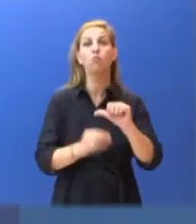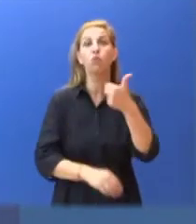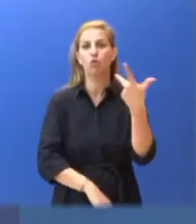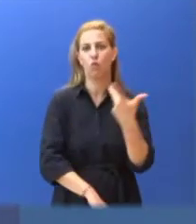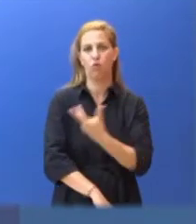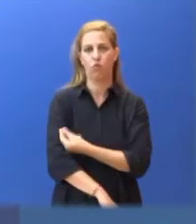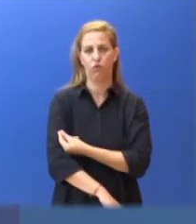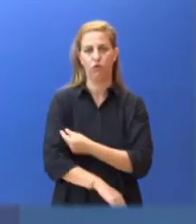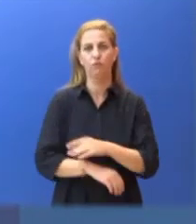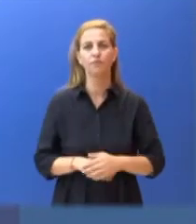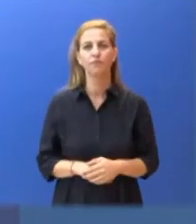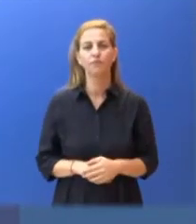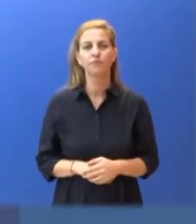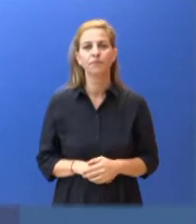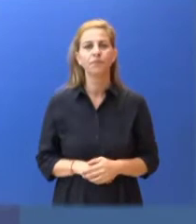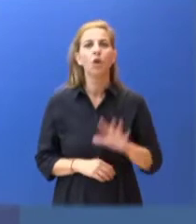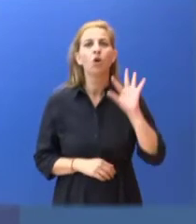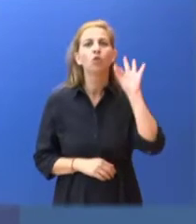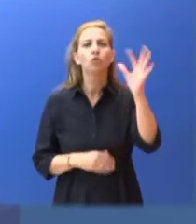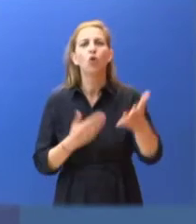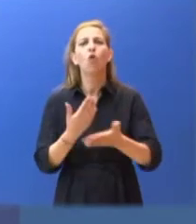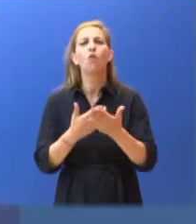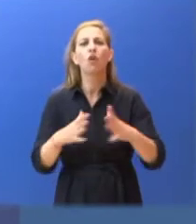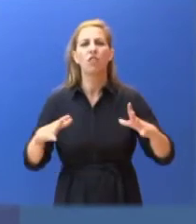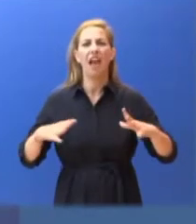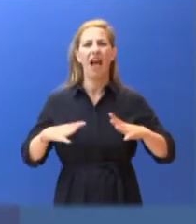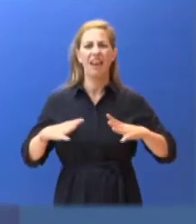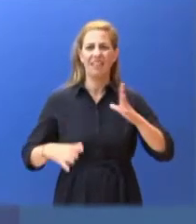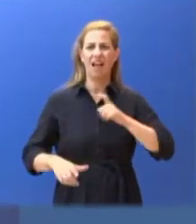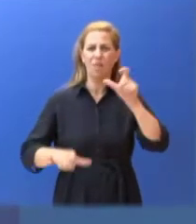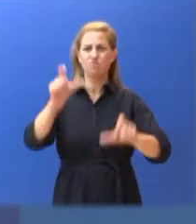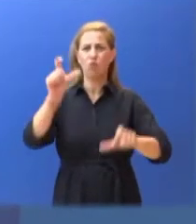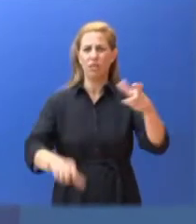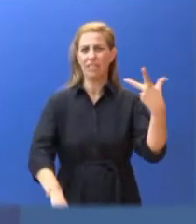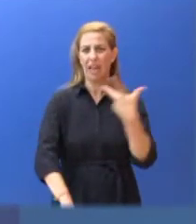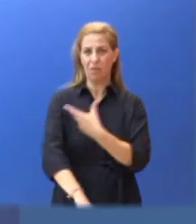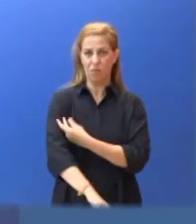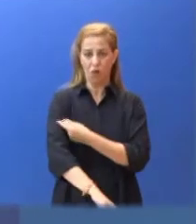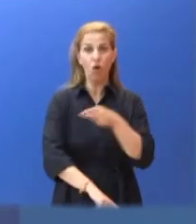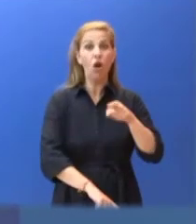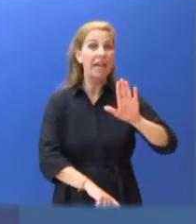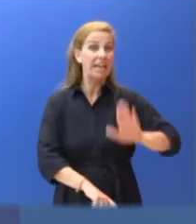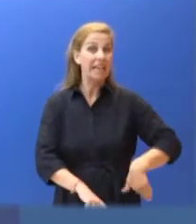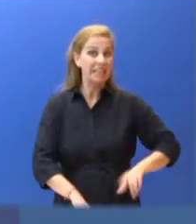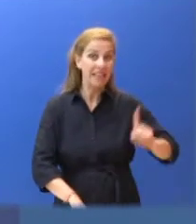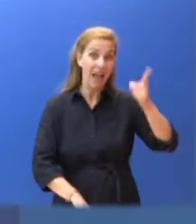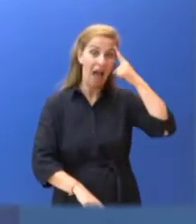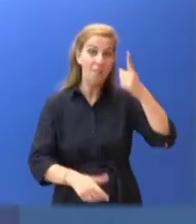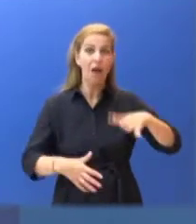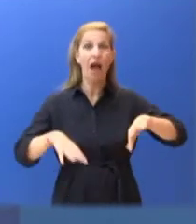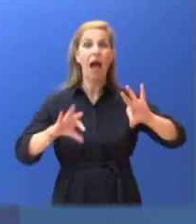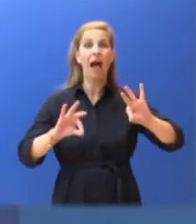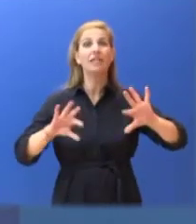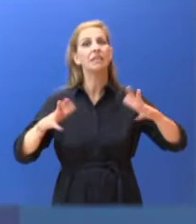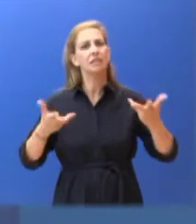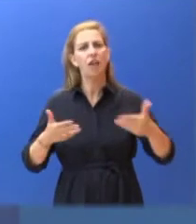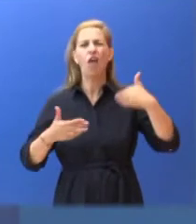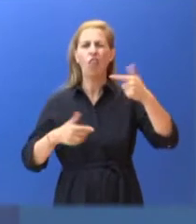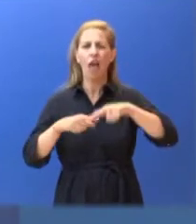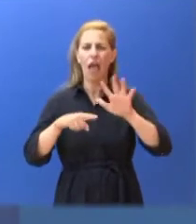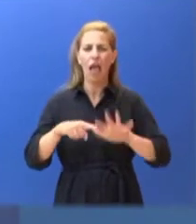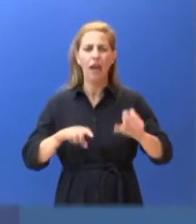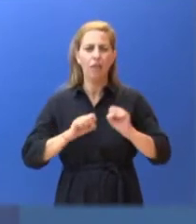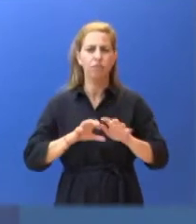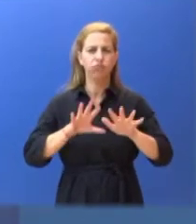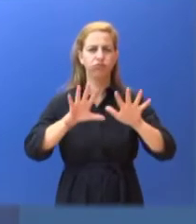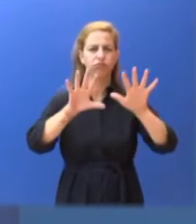Με στόχο την περαιτέρω διευκόλυνση των πολιτών, ξεκίνησε από την Κρήτη και θα συνεχιστεί σε όλη τη χώρα, επιμέρους επιχειρησιακό πρόγραμμα με